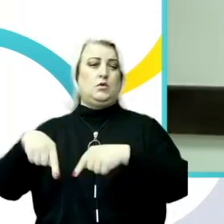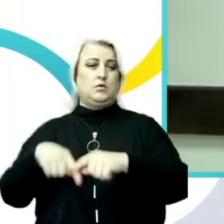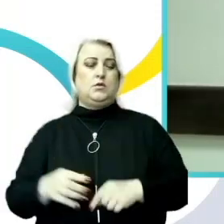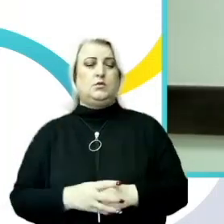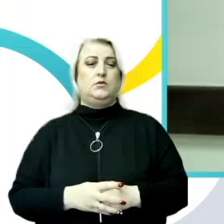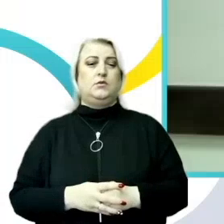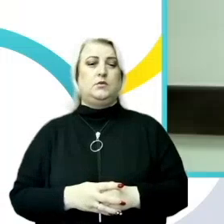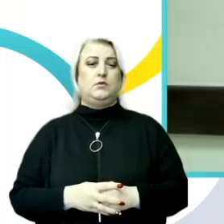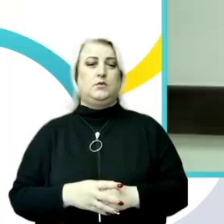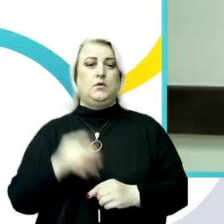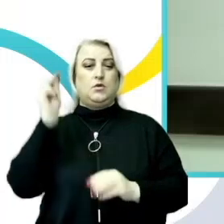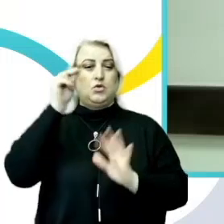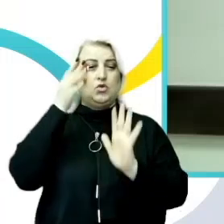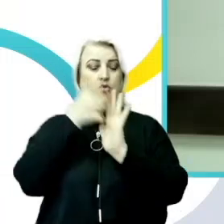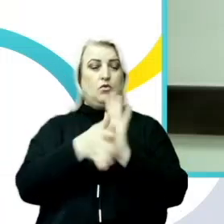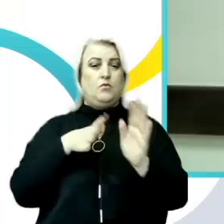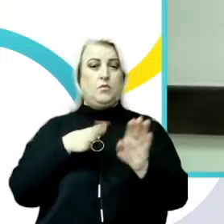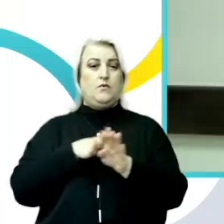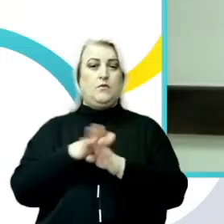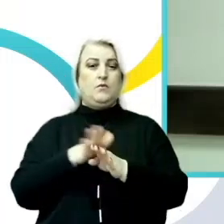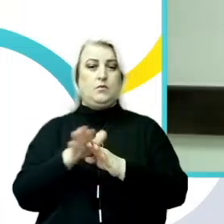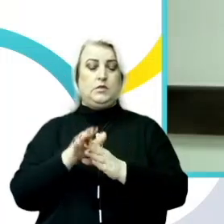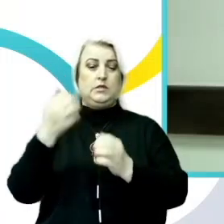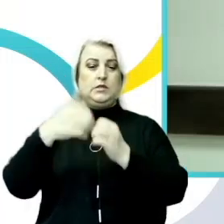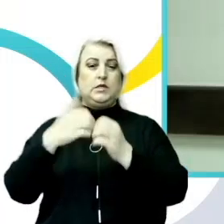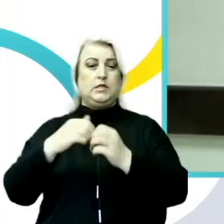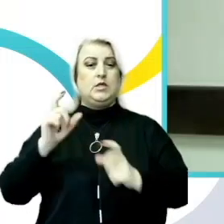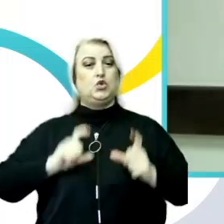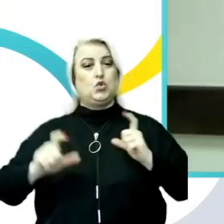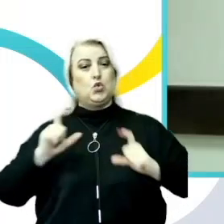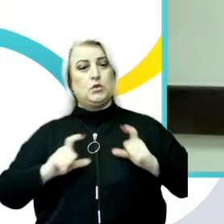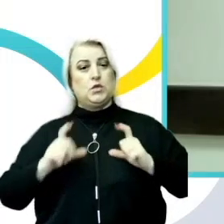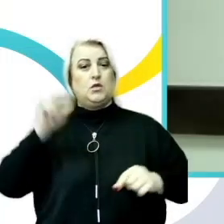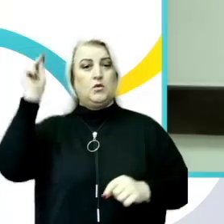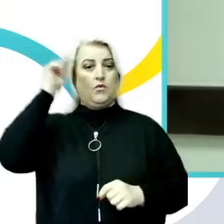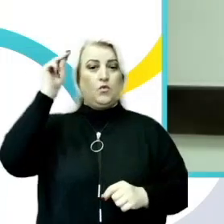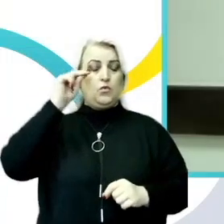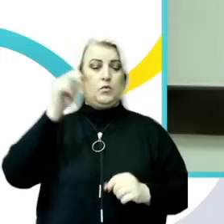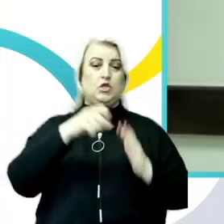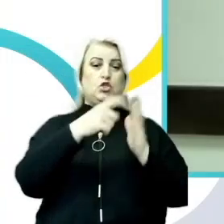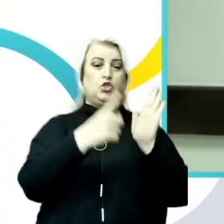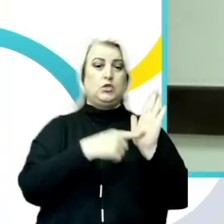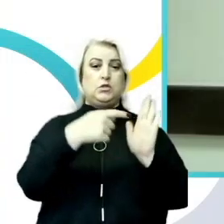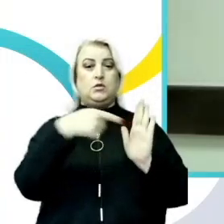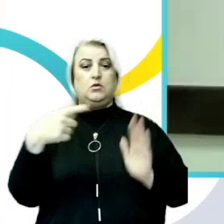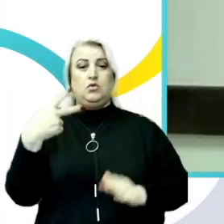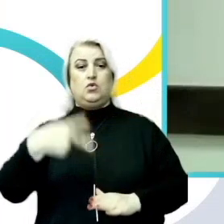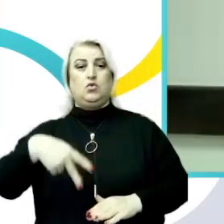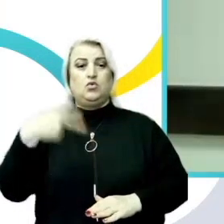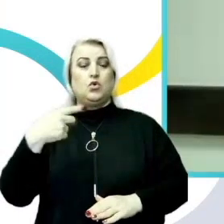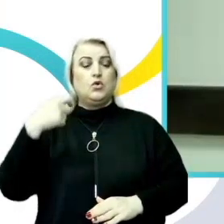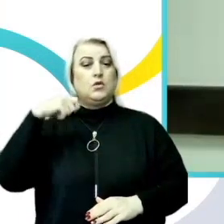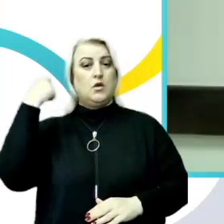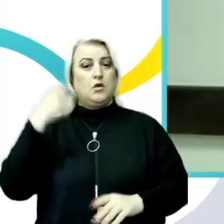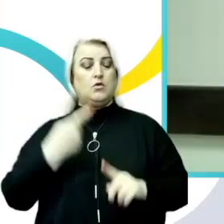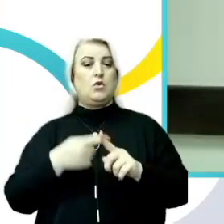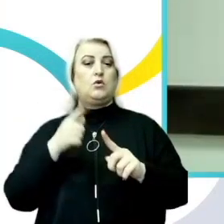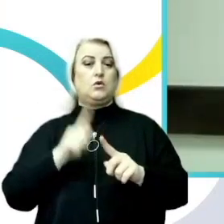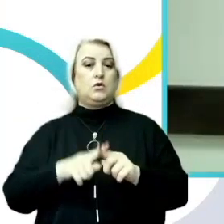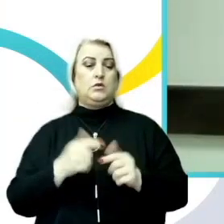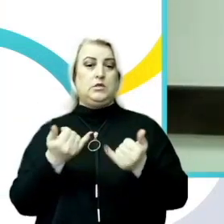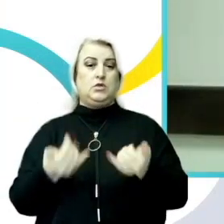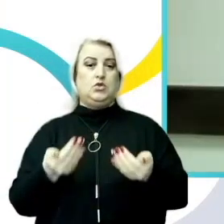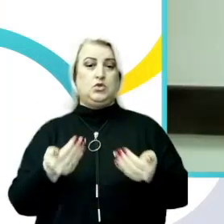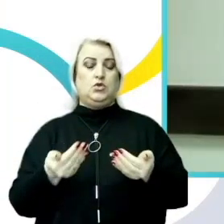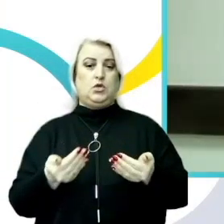cantitativă a fost desfășurată în rândul studenților și elevelor cu vârsta cuprinsă între 16 și 22 de ani, care sunt actualmente